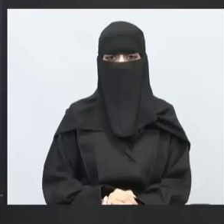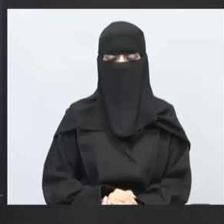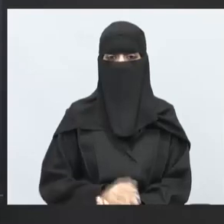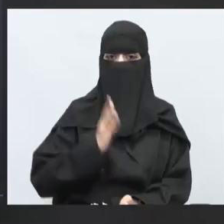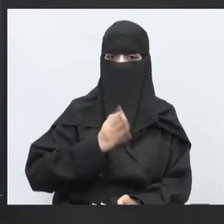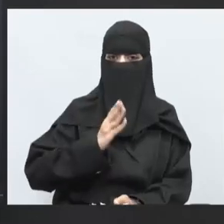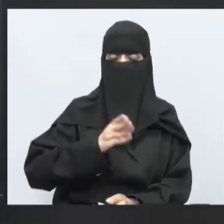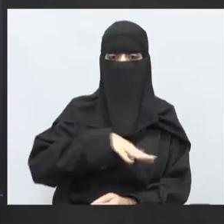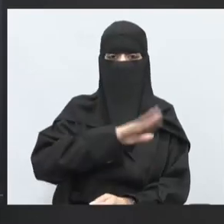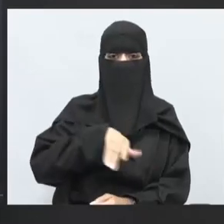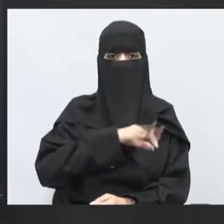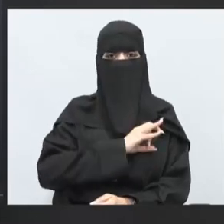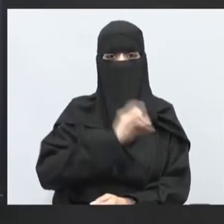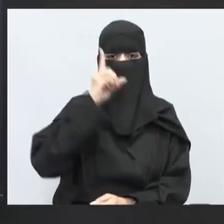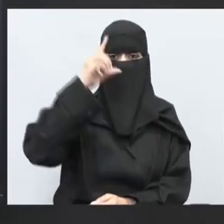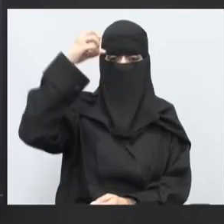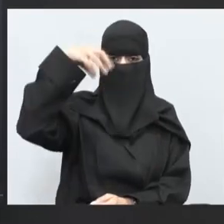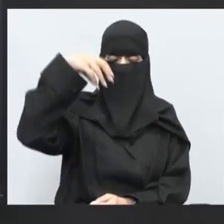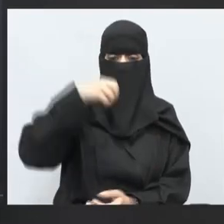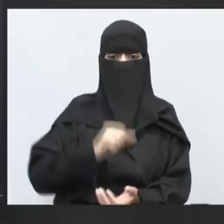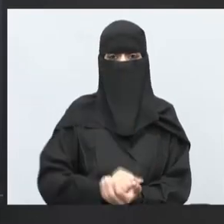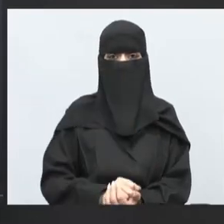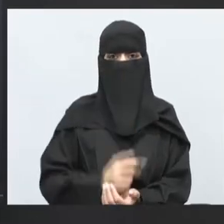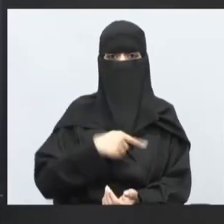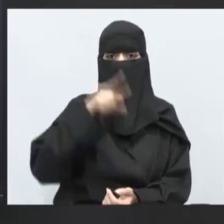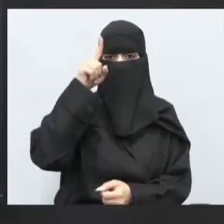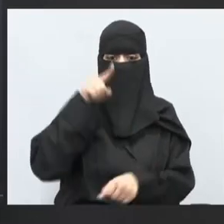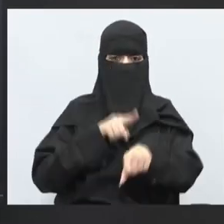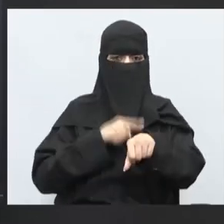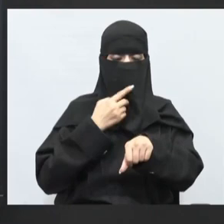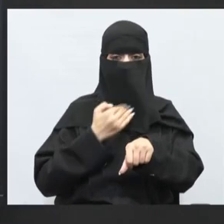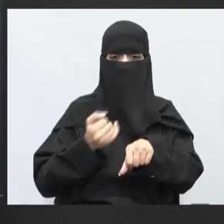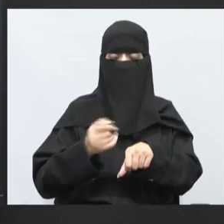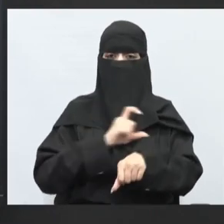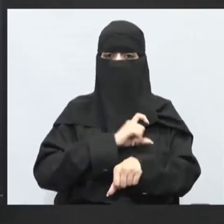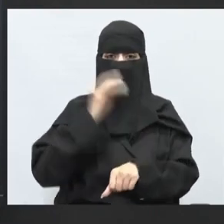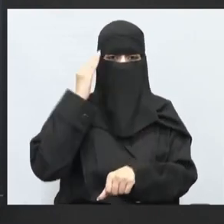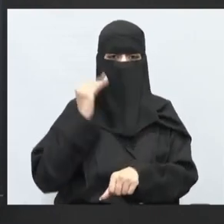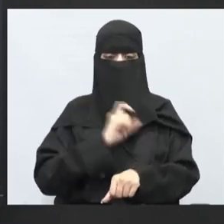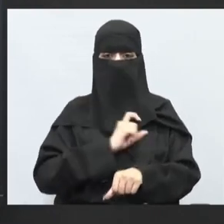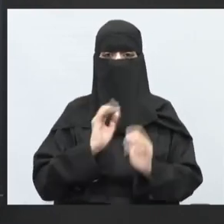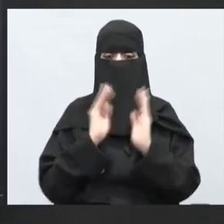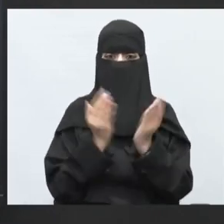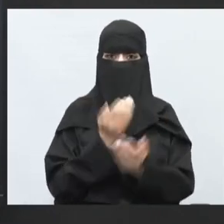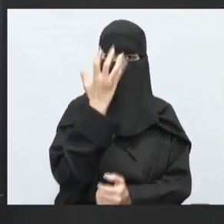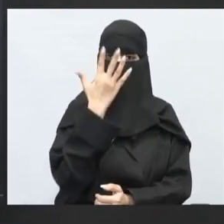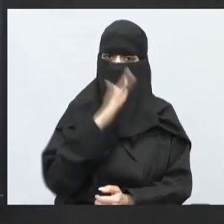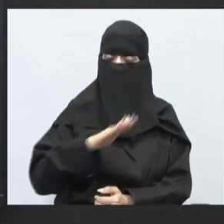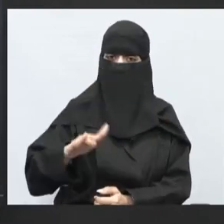السلام عليكم ورحمة الله وبركاته أسعد الأوقاتكم طلاب وطالبات الصف الخامس ابتدائي